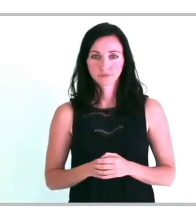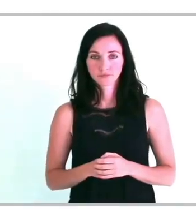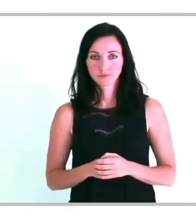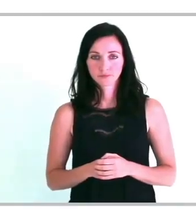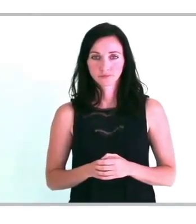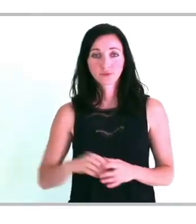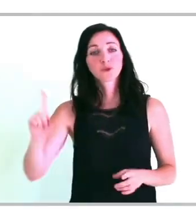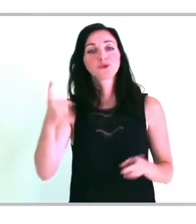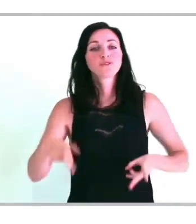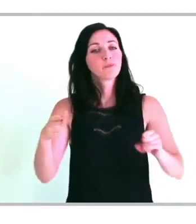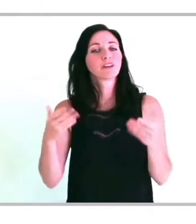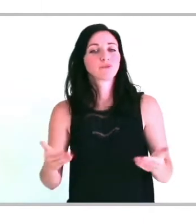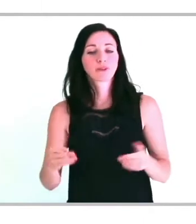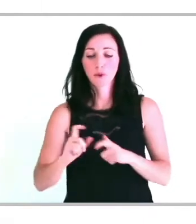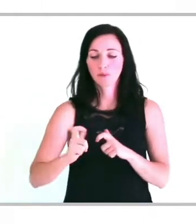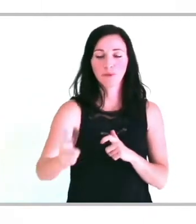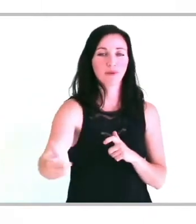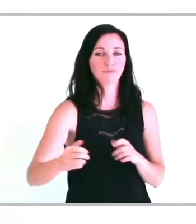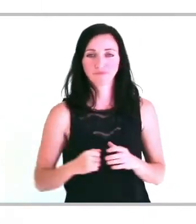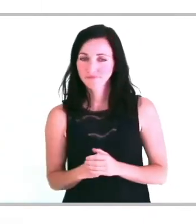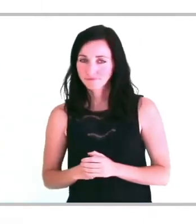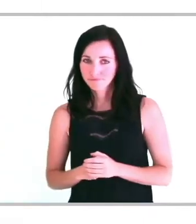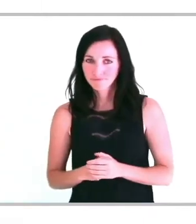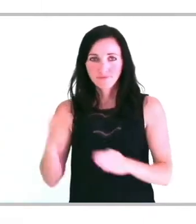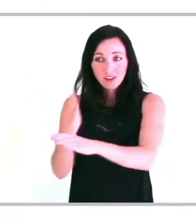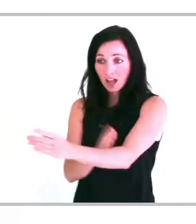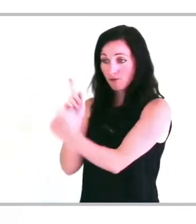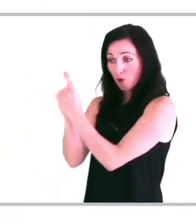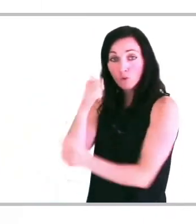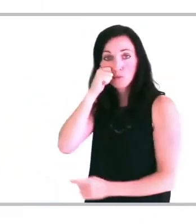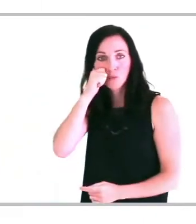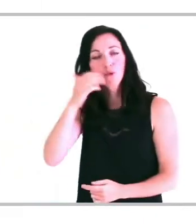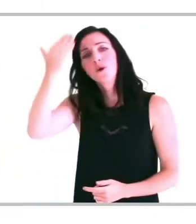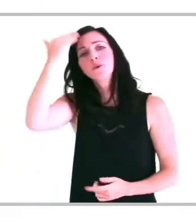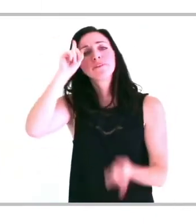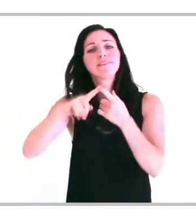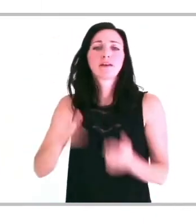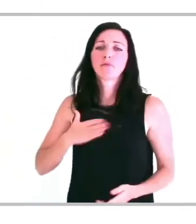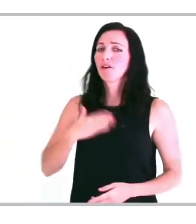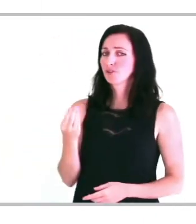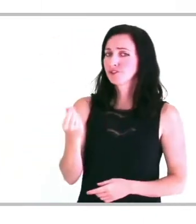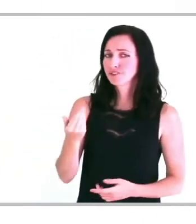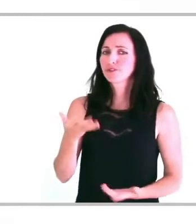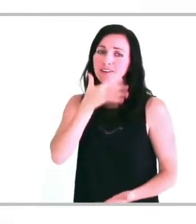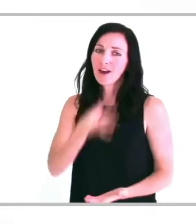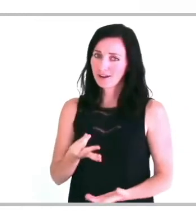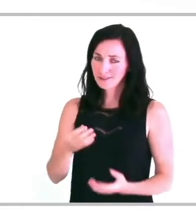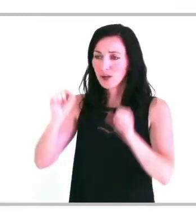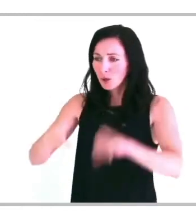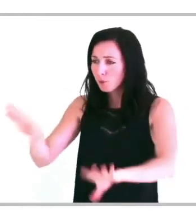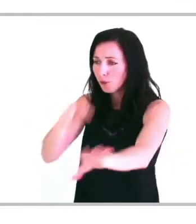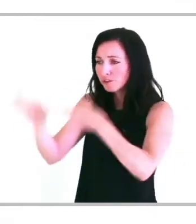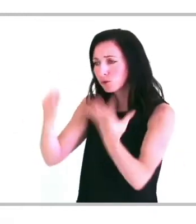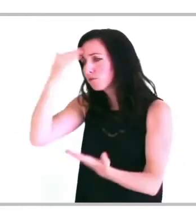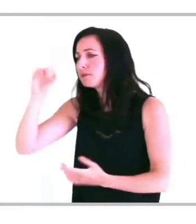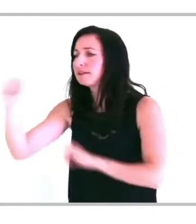Deuxième partie maintenant, les étapes. Avant l'entretien, si vous êtes très à l'aise avec l'incitation financière, vous pouvez chercher à savoir si le